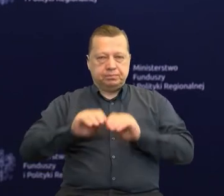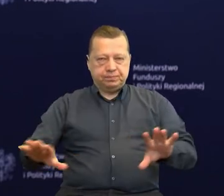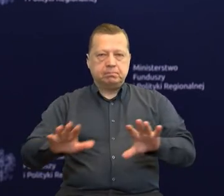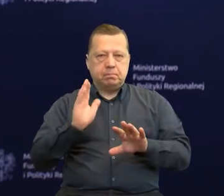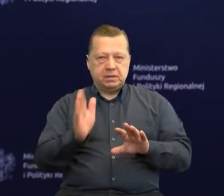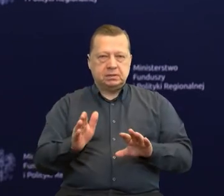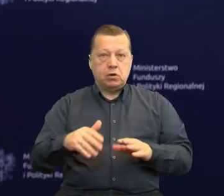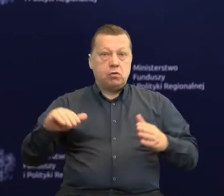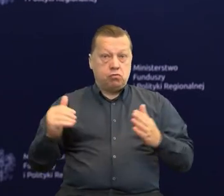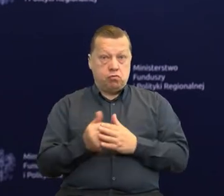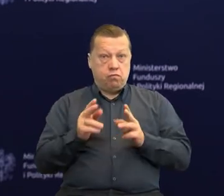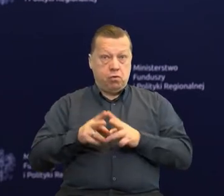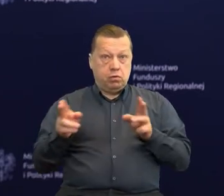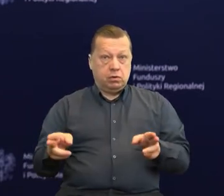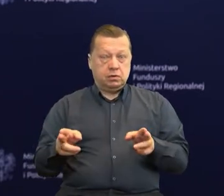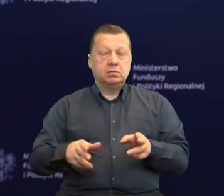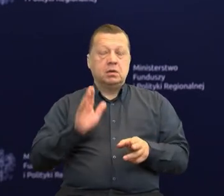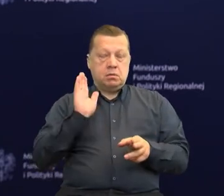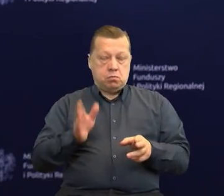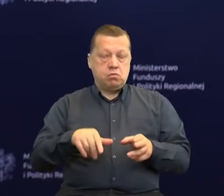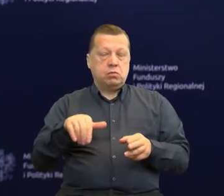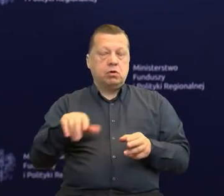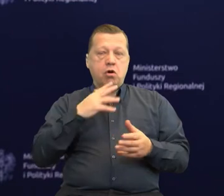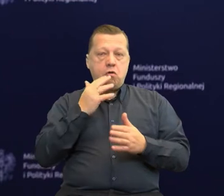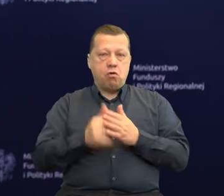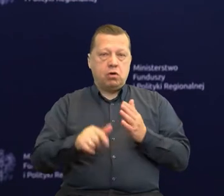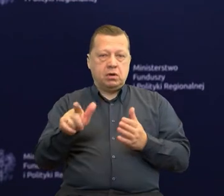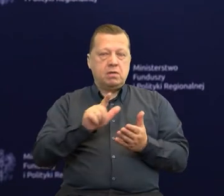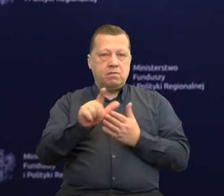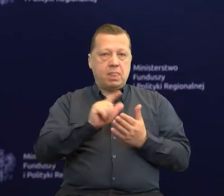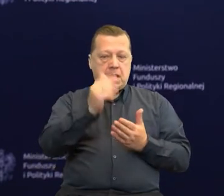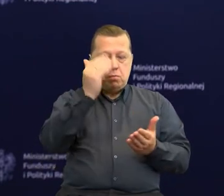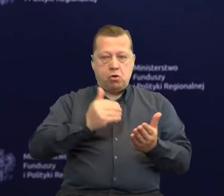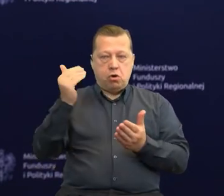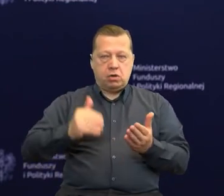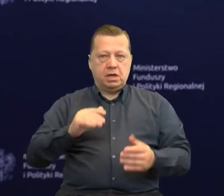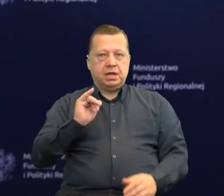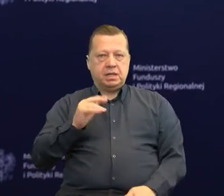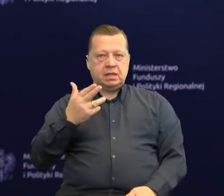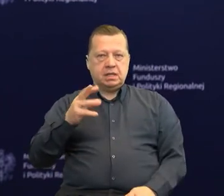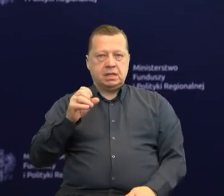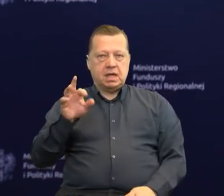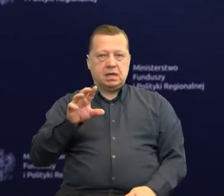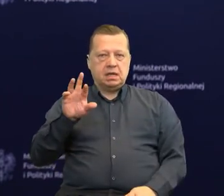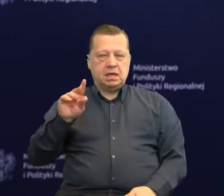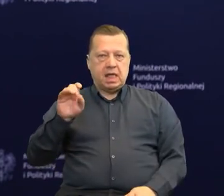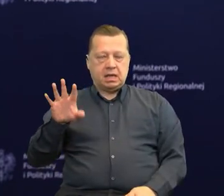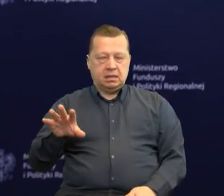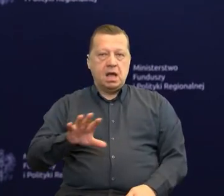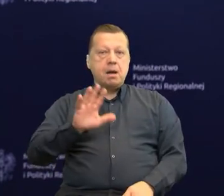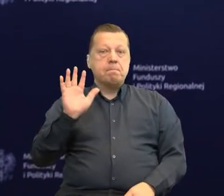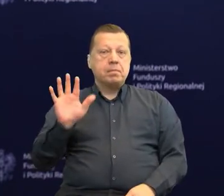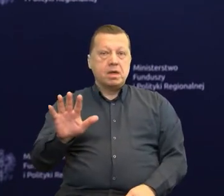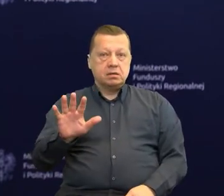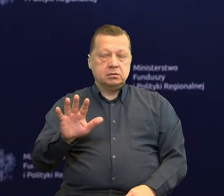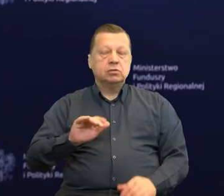okresie będzie można skorzystać z oferty 12 programów Interreg, wśród których 5 zarządzanych